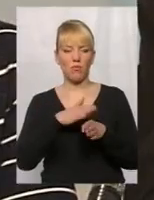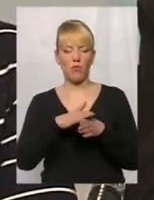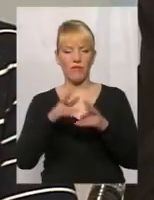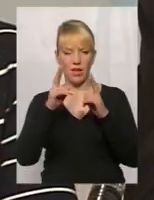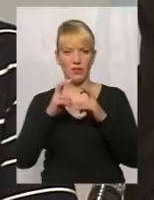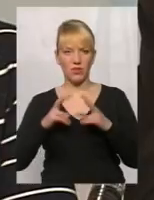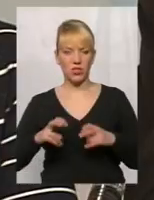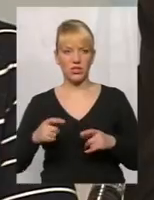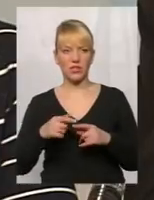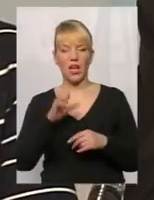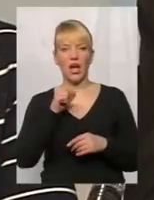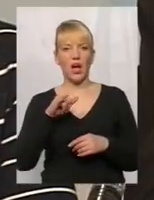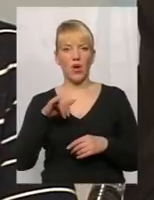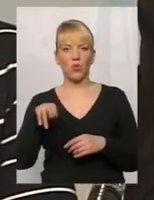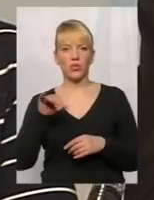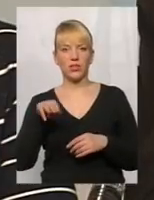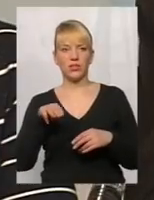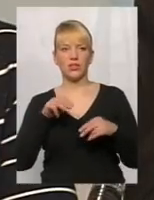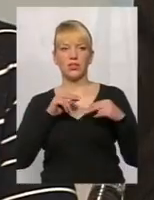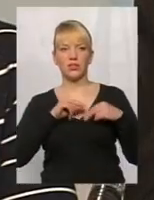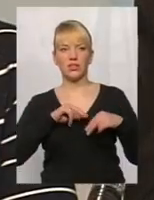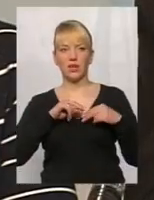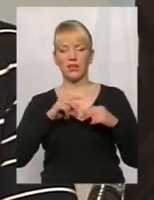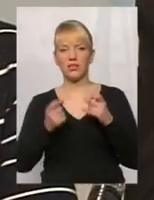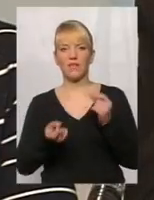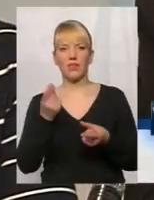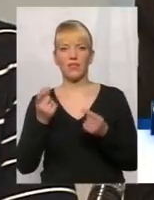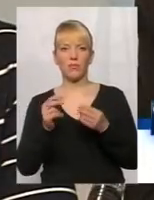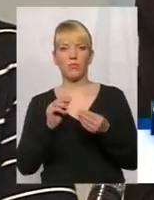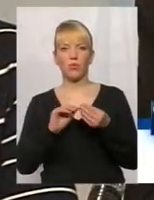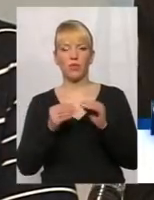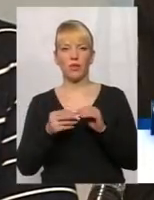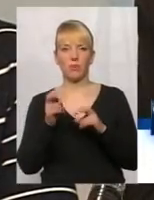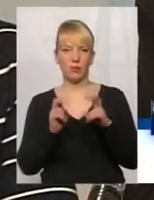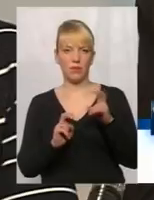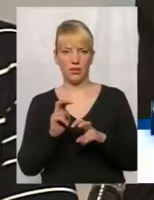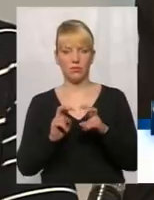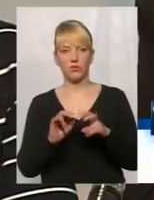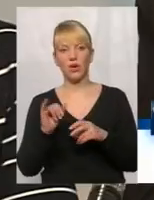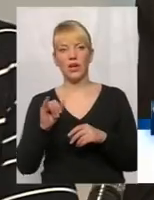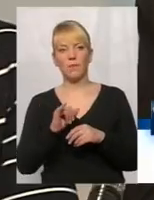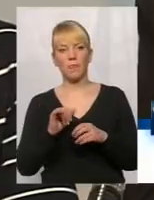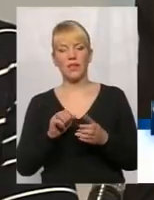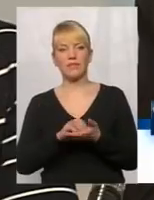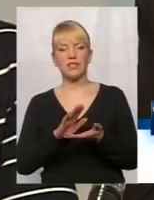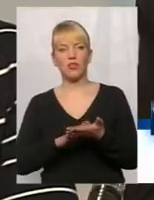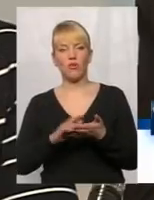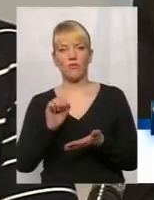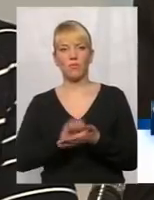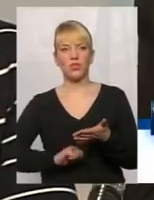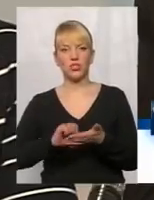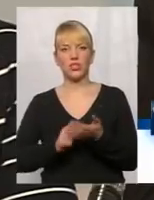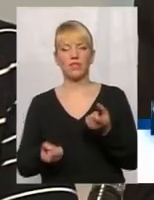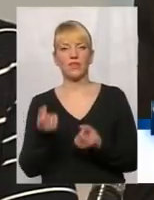аудит діяльності виявляє проблеми на підприємстві і встановлює причини їх